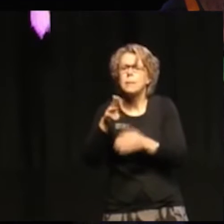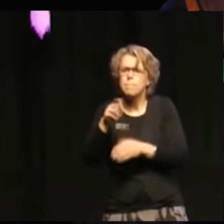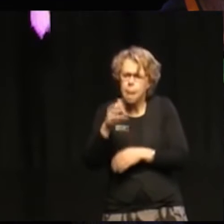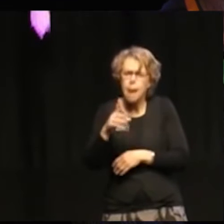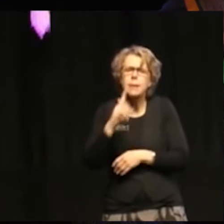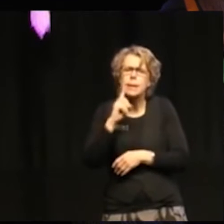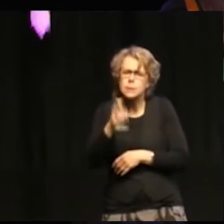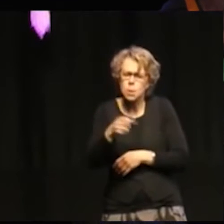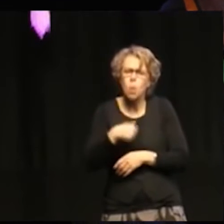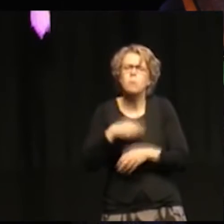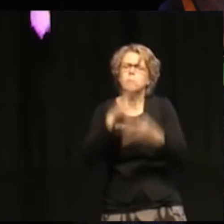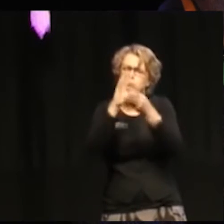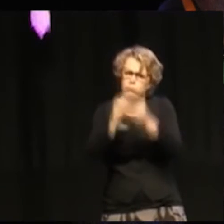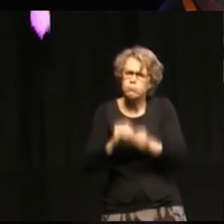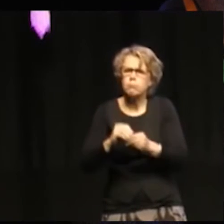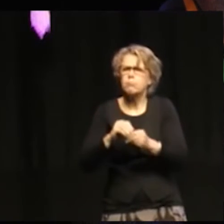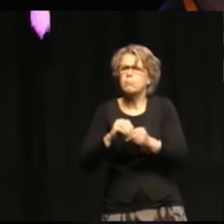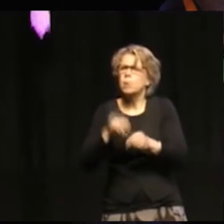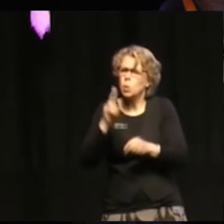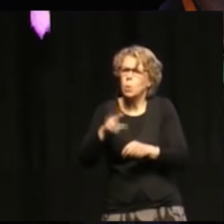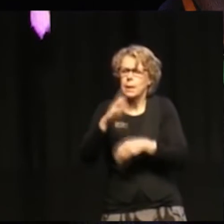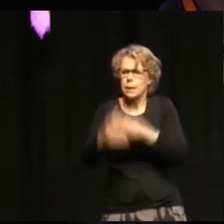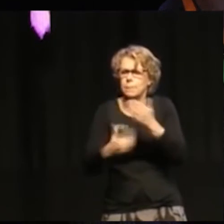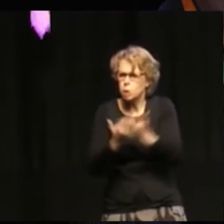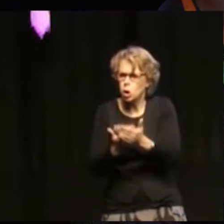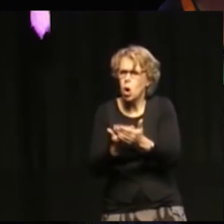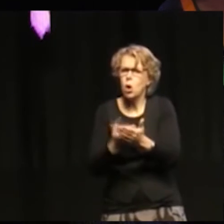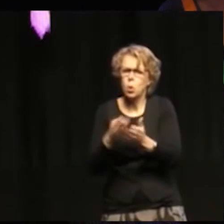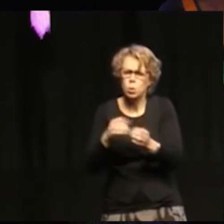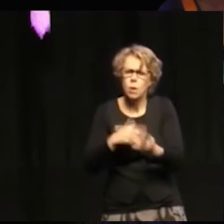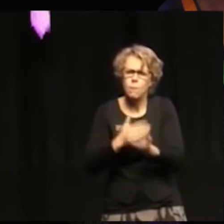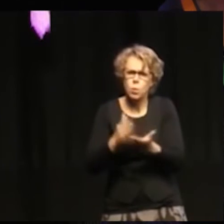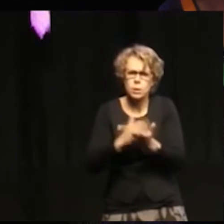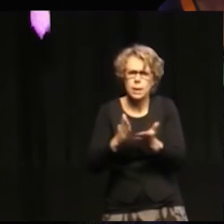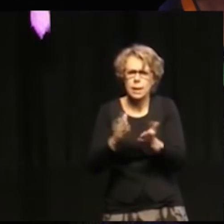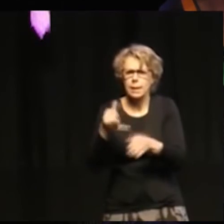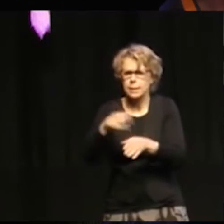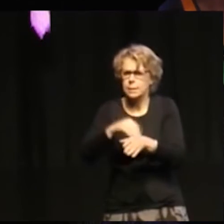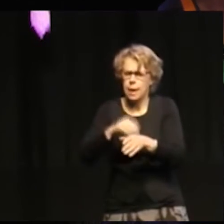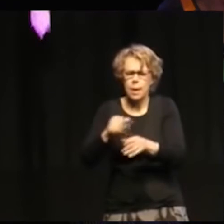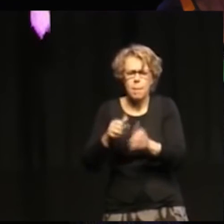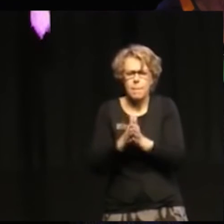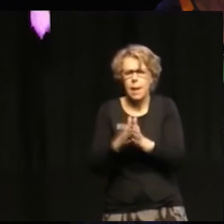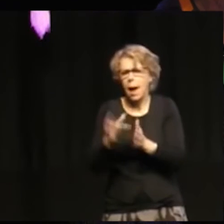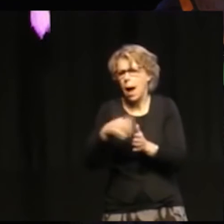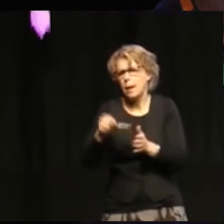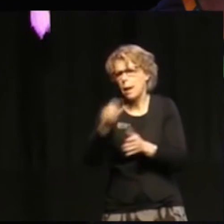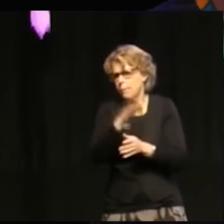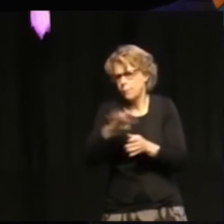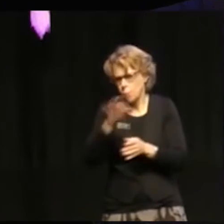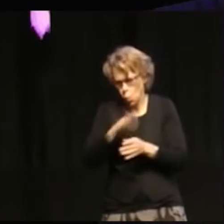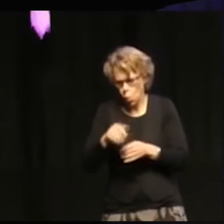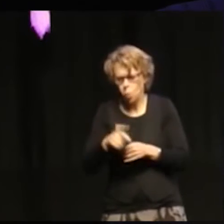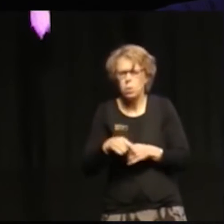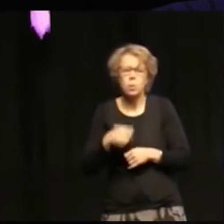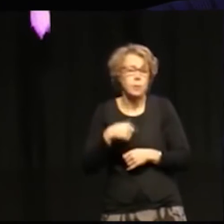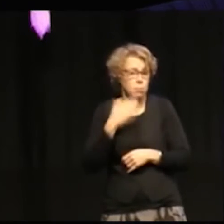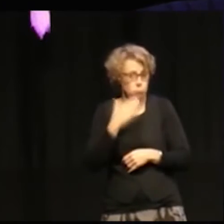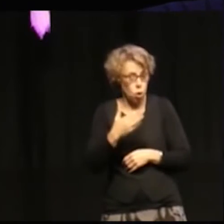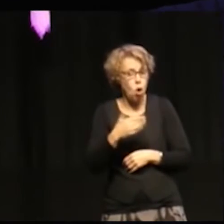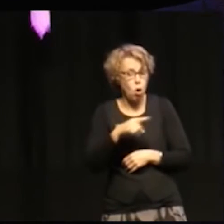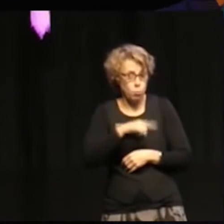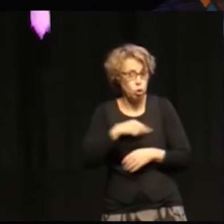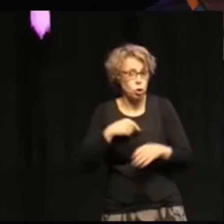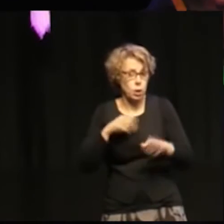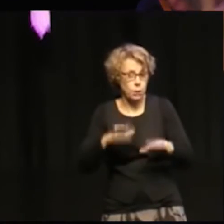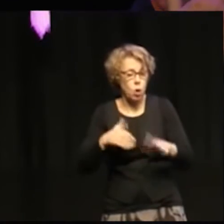konkret förslag hur man ska gå vidare i Sverige med alla de här frågorna. Och det är ju ett bra bit kvar och då har gått